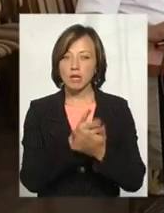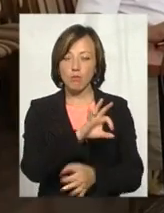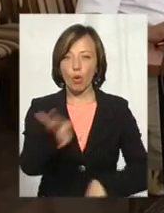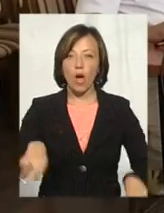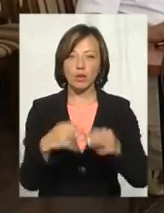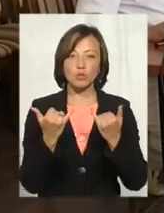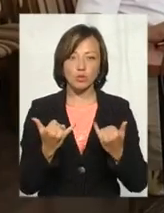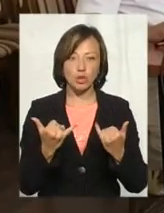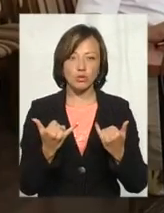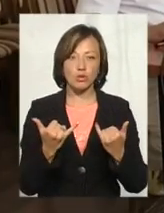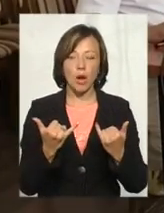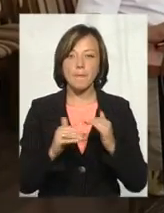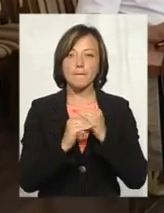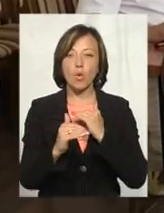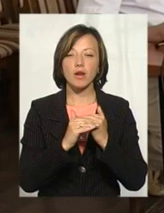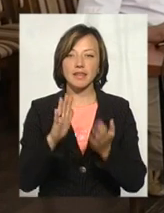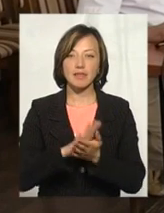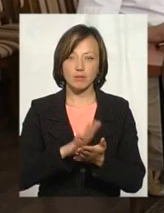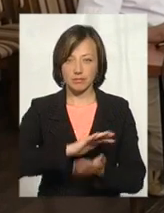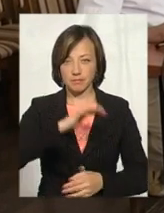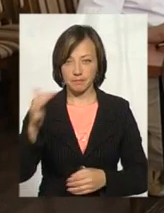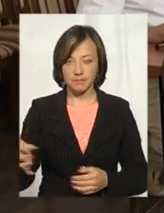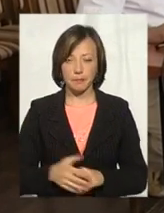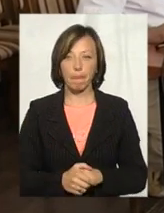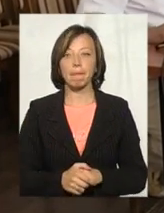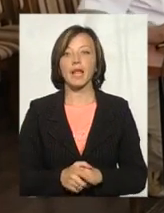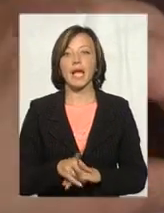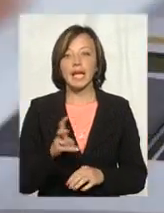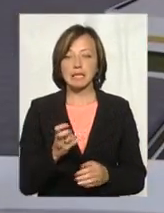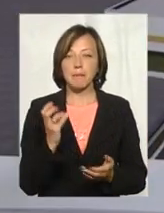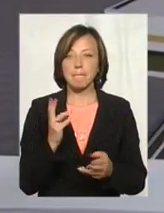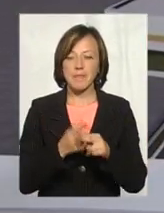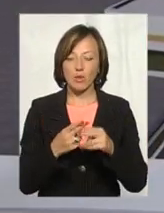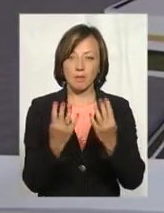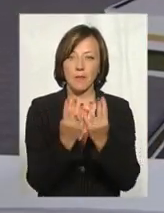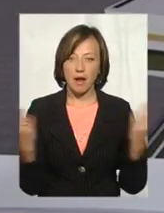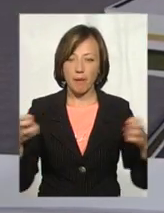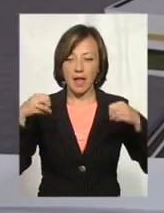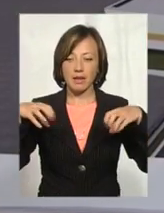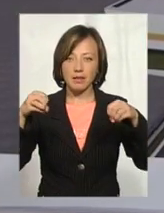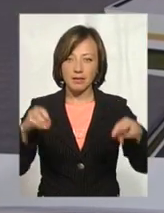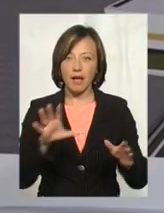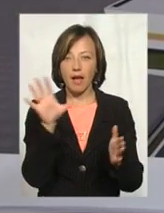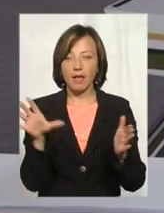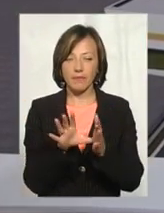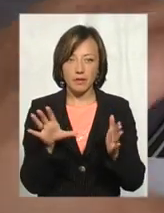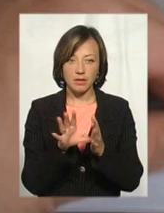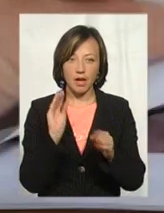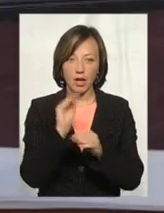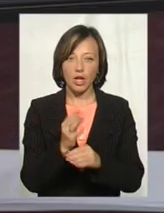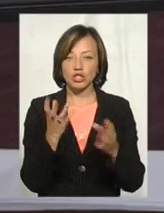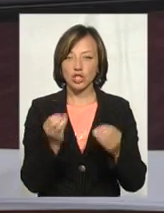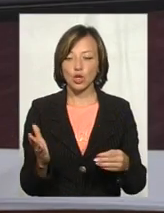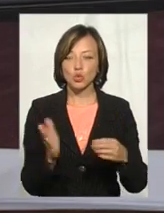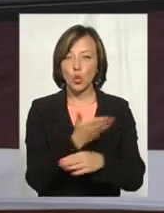проєкту сучасного полігону твердих побутових відходів із бетонним парканом, ліхтарями, сонячною батареєю до них, а ще з